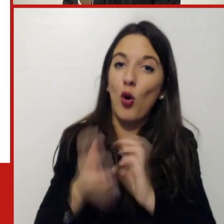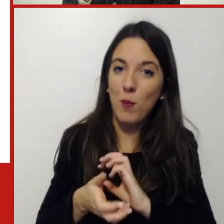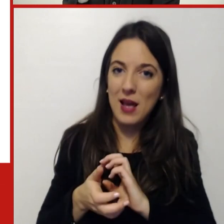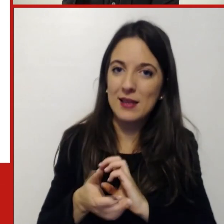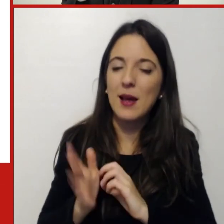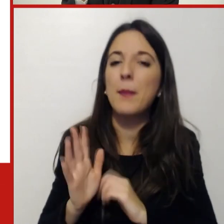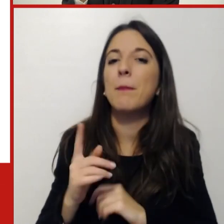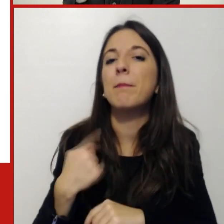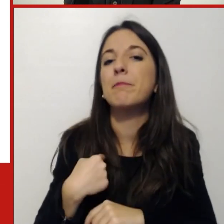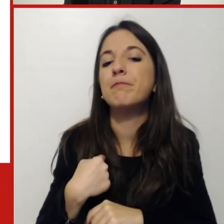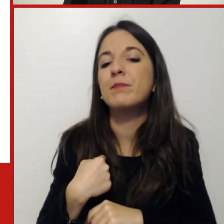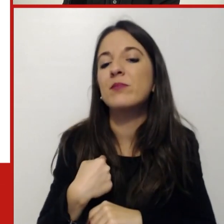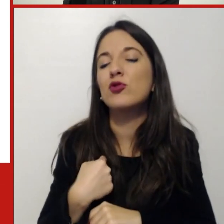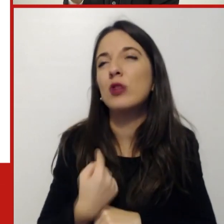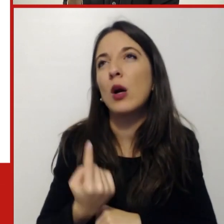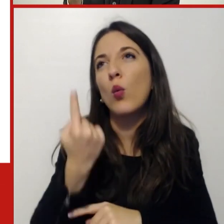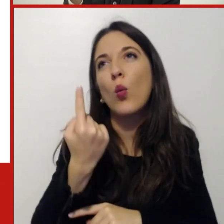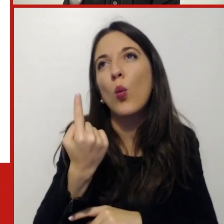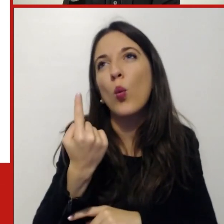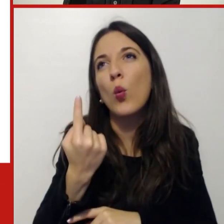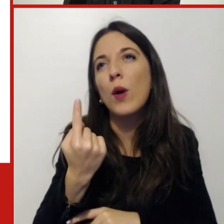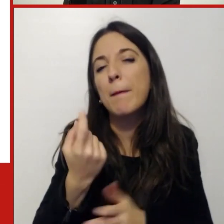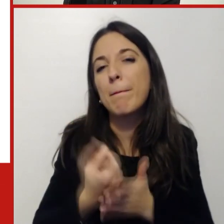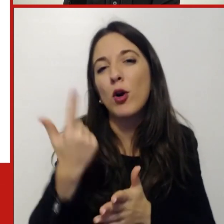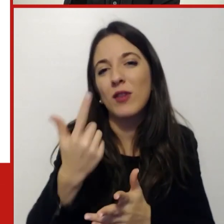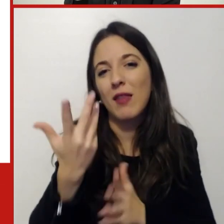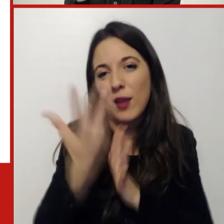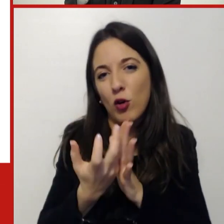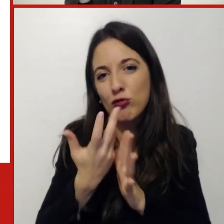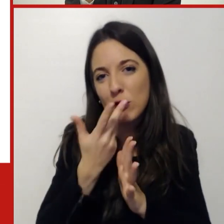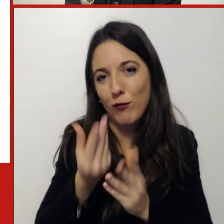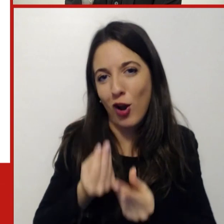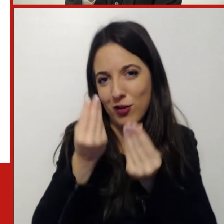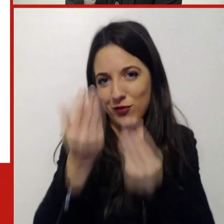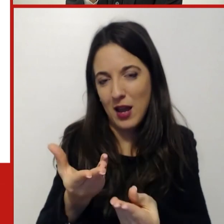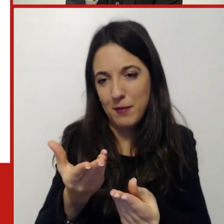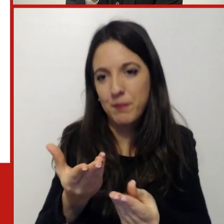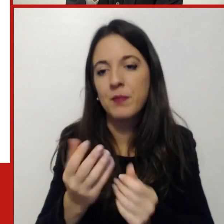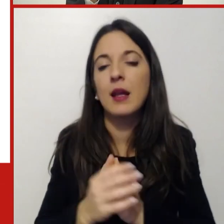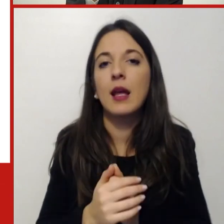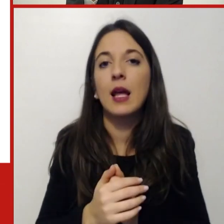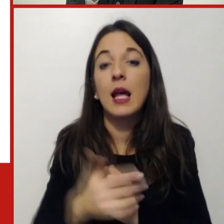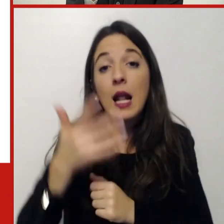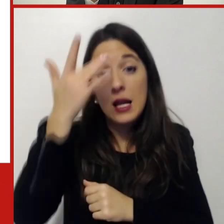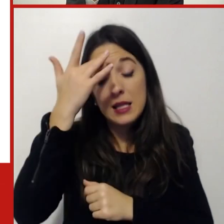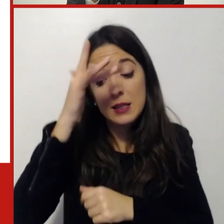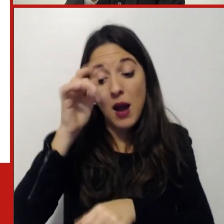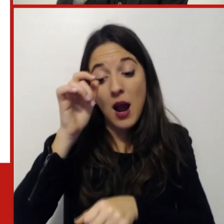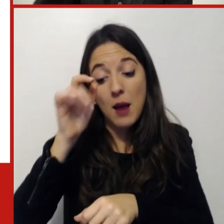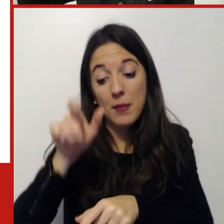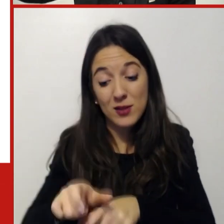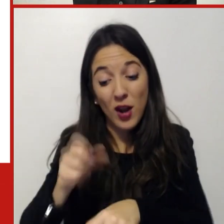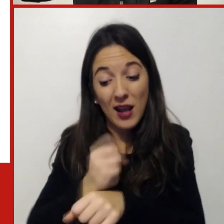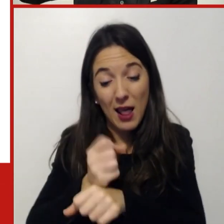ecco io credo che lo smart worker non sia la giusta metafora per lo smart worker non sia quella del